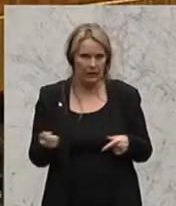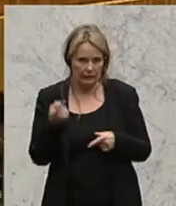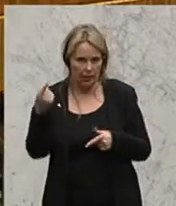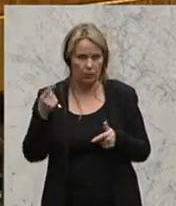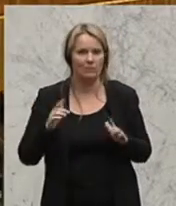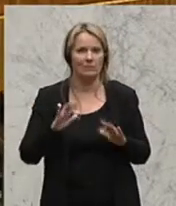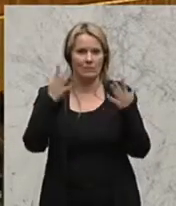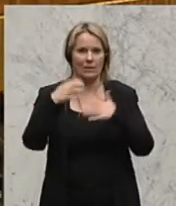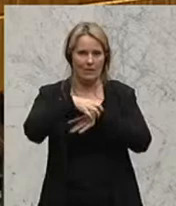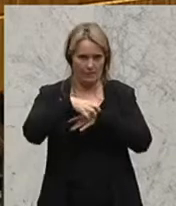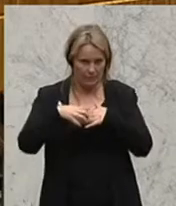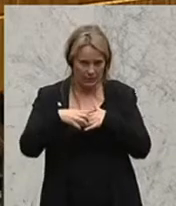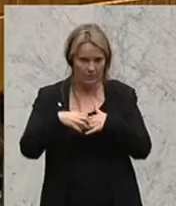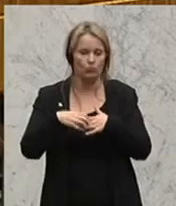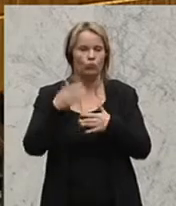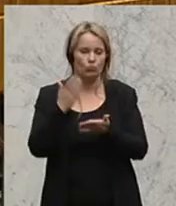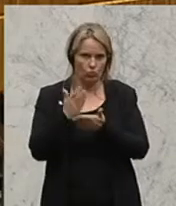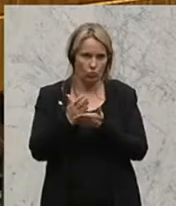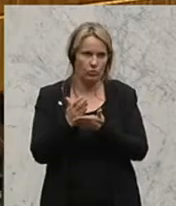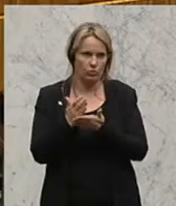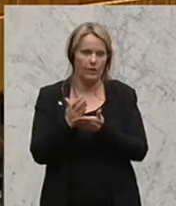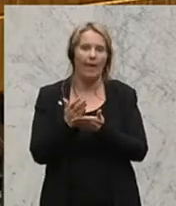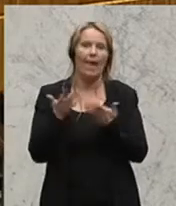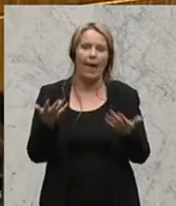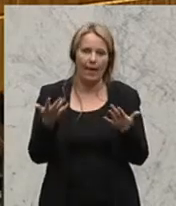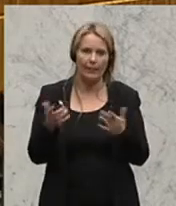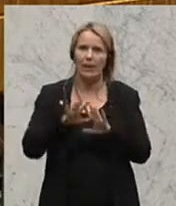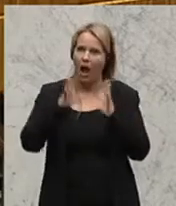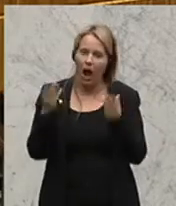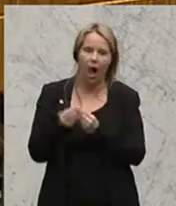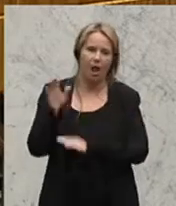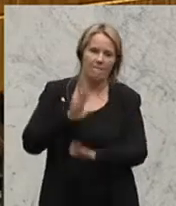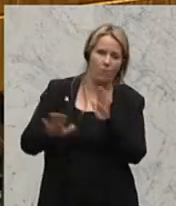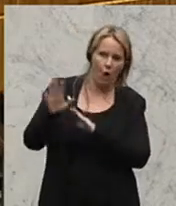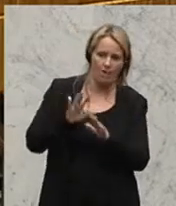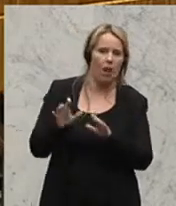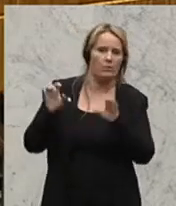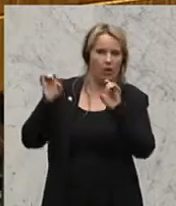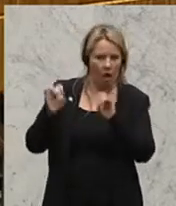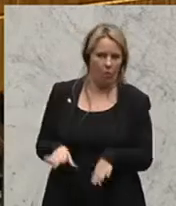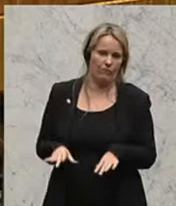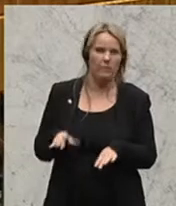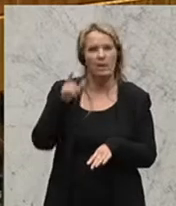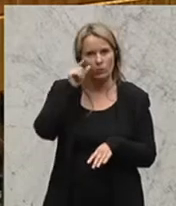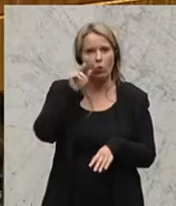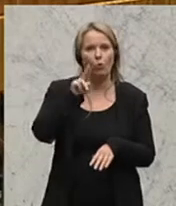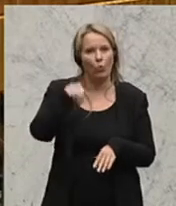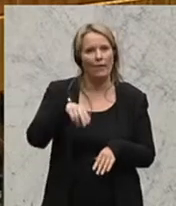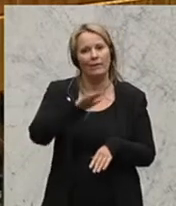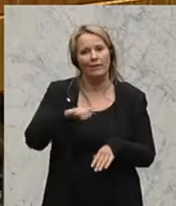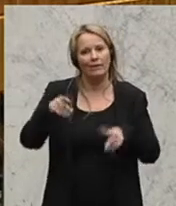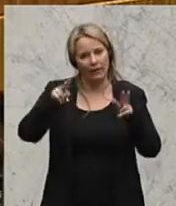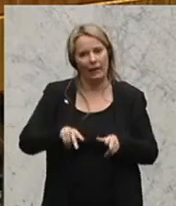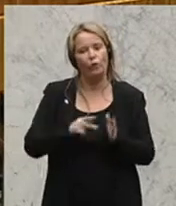nämlich am 10. März konnten wir endlich alle Vorbehalte aufgeben, womit die UN-Kinderrechte